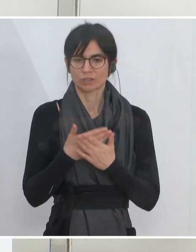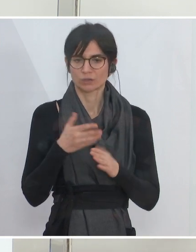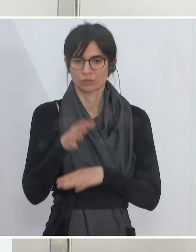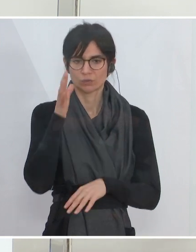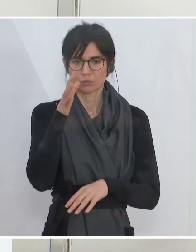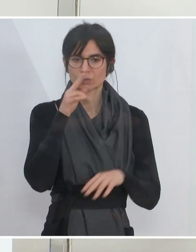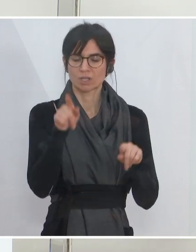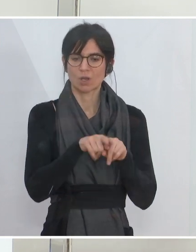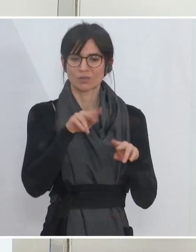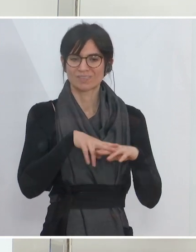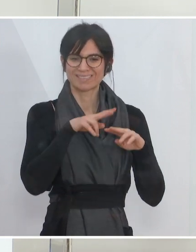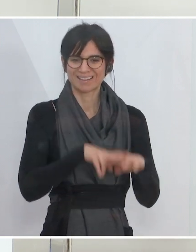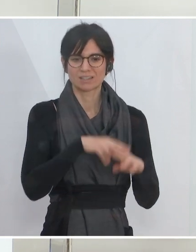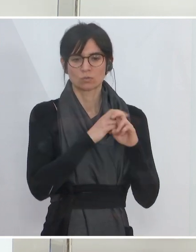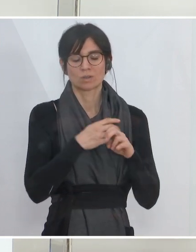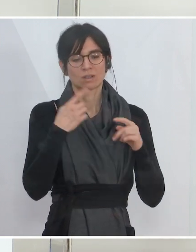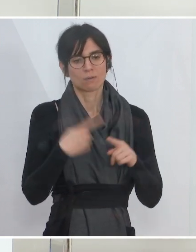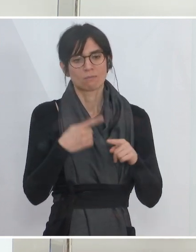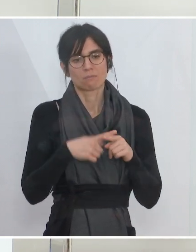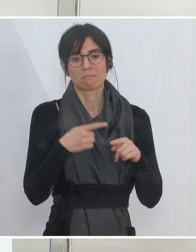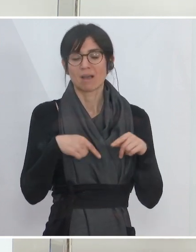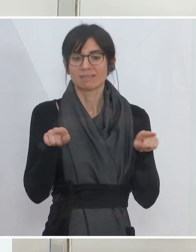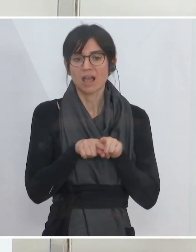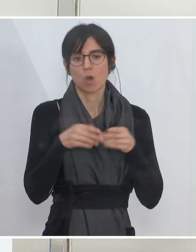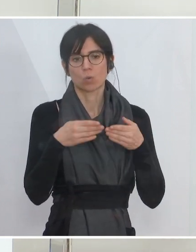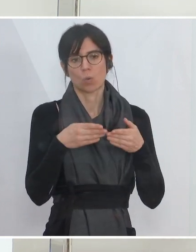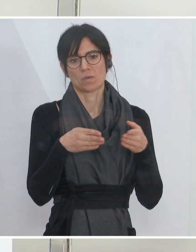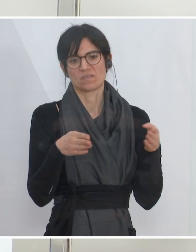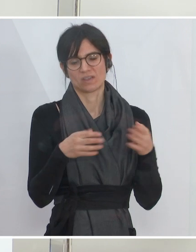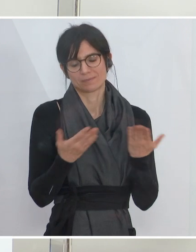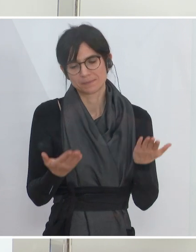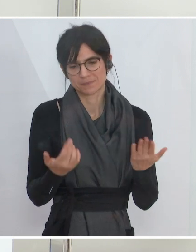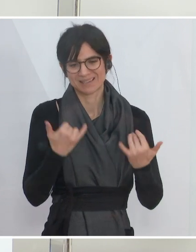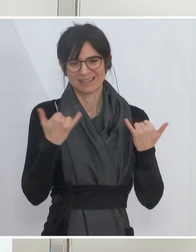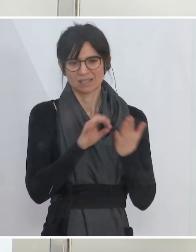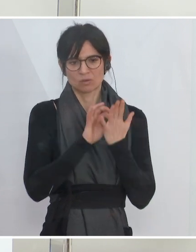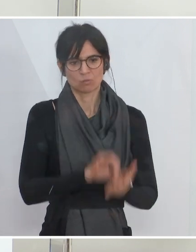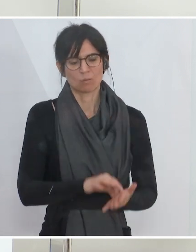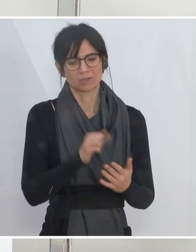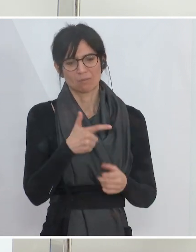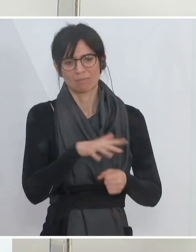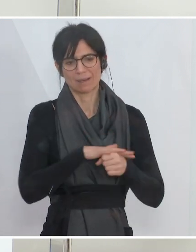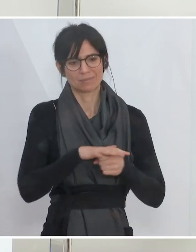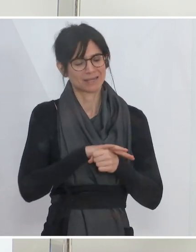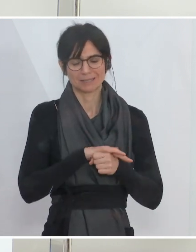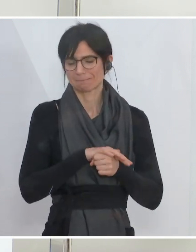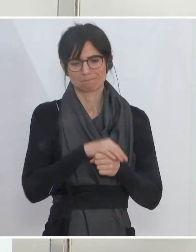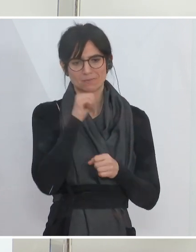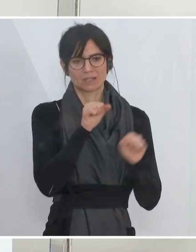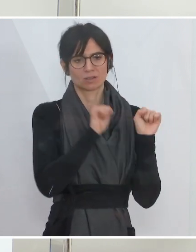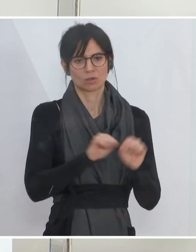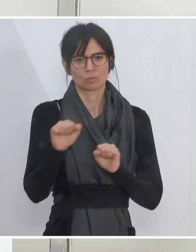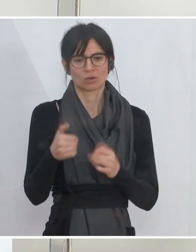im Rest von Österreich hoffentlich bald Lockerungsschritte erfolgen können. Momentan ist das in manchen Bereichen ja leider Gottes nicht der Fall, aufgrund